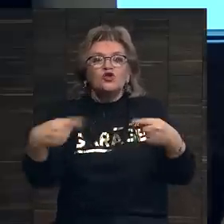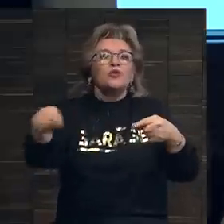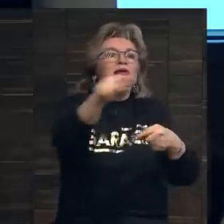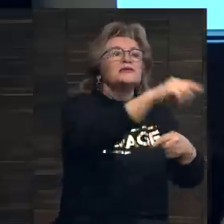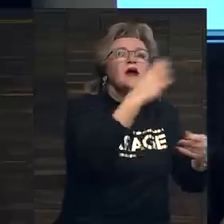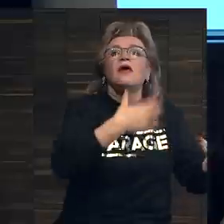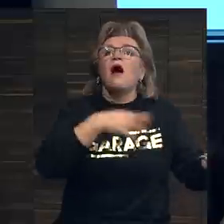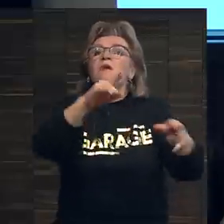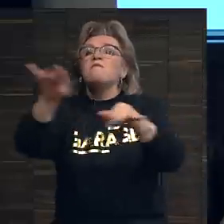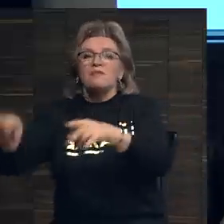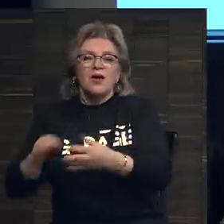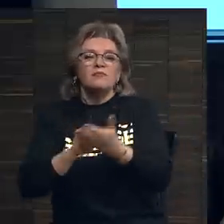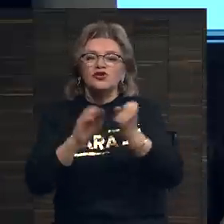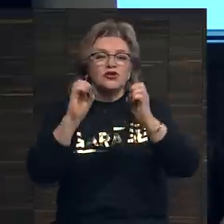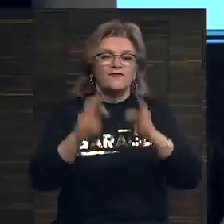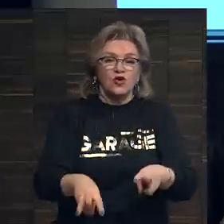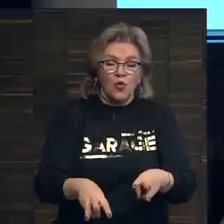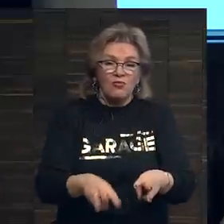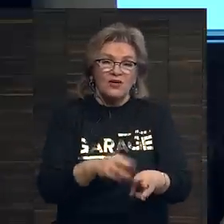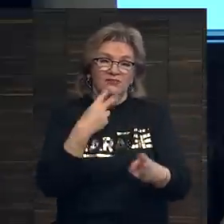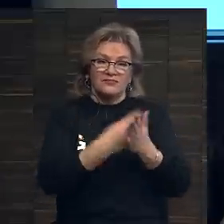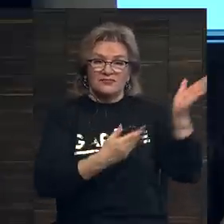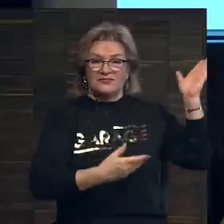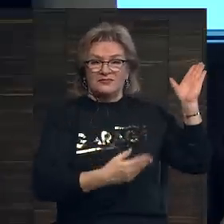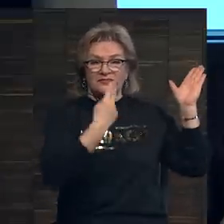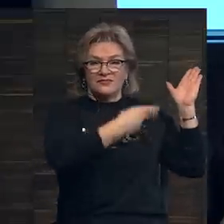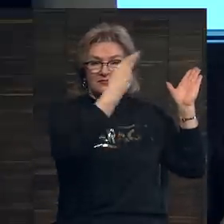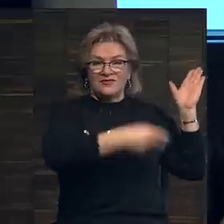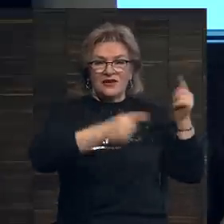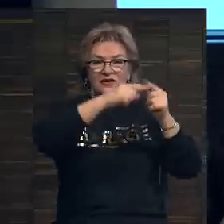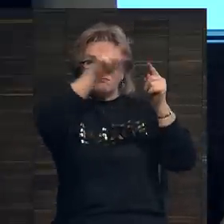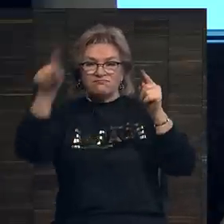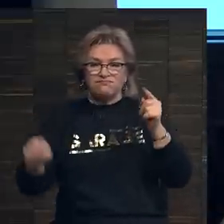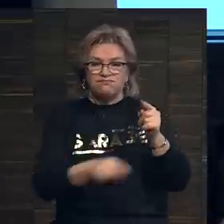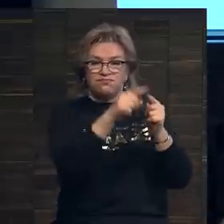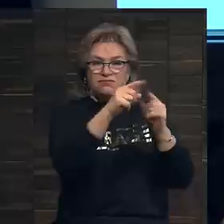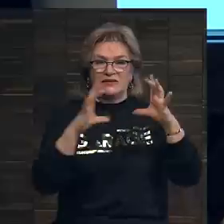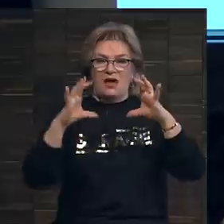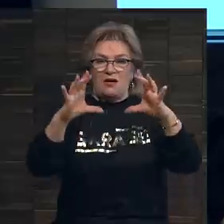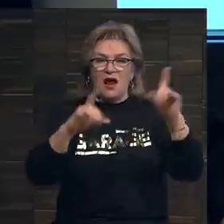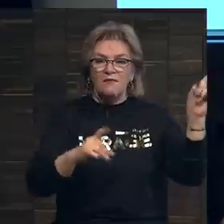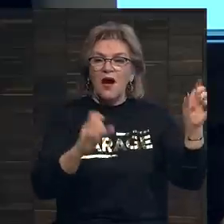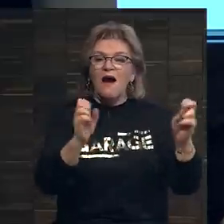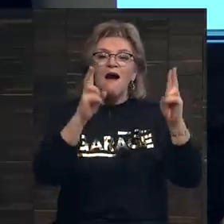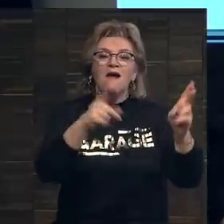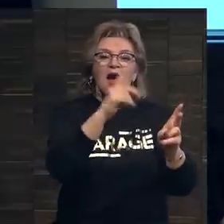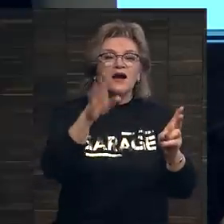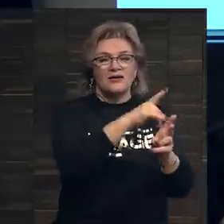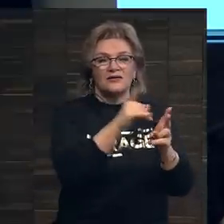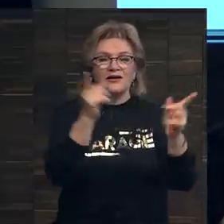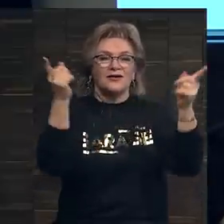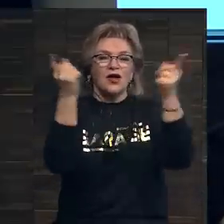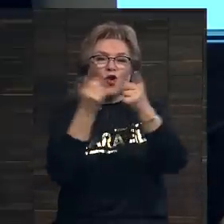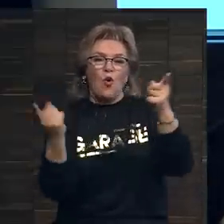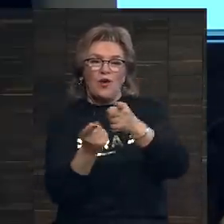страны. И причина в том, что... Вот, смотрите, визуально круговая диаграмма, как соотносятся доли